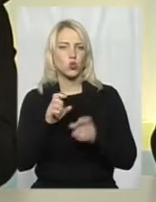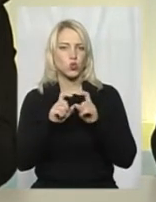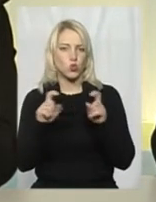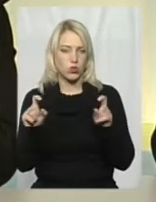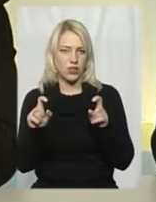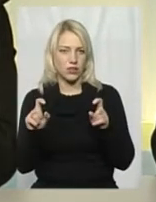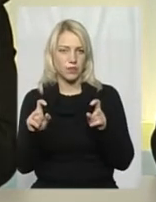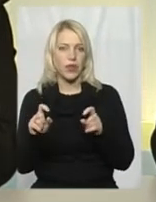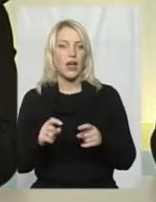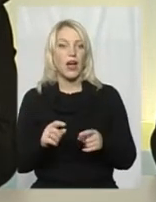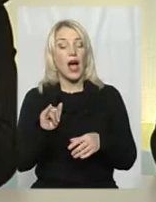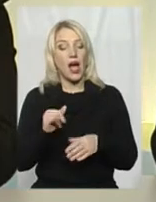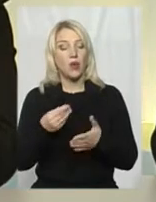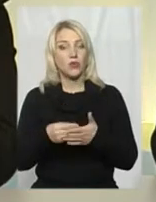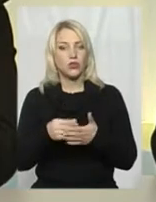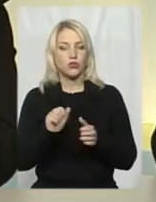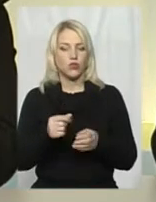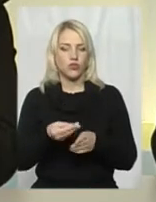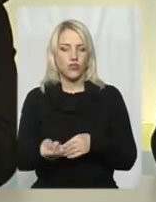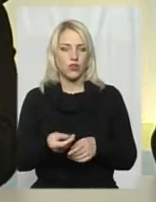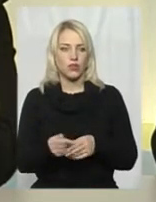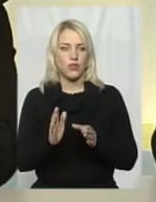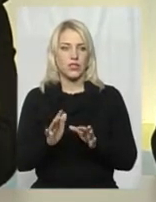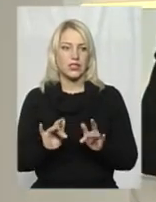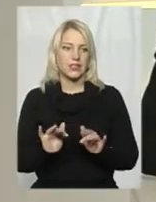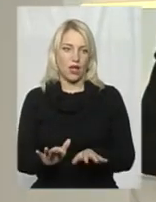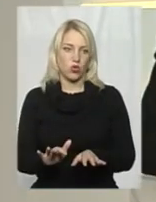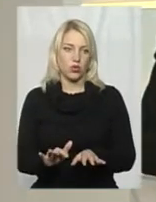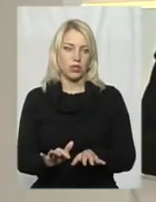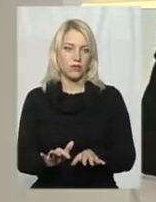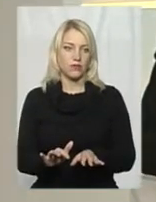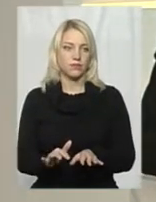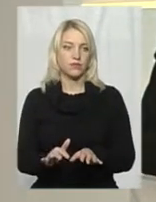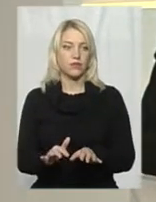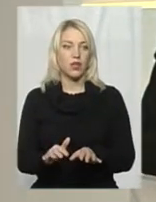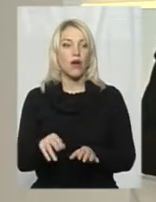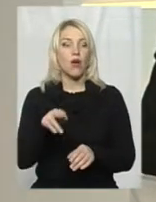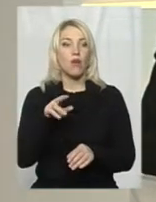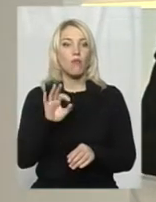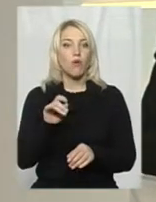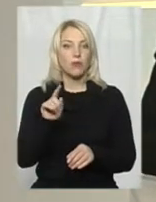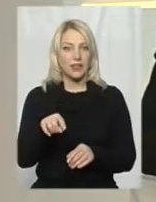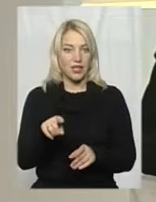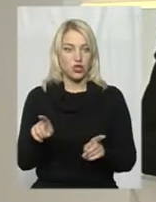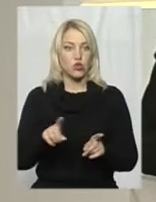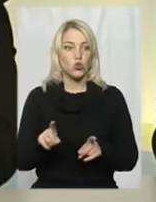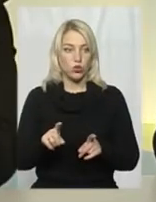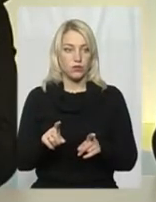З бюджету можуть фінансуватися тільки заходи. Попри те, що